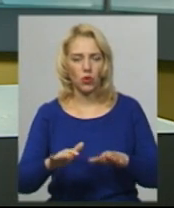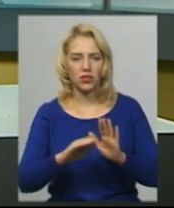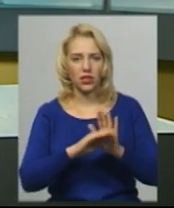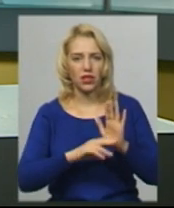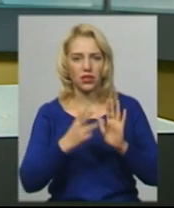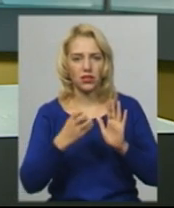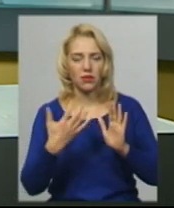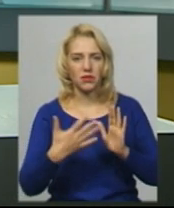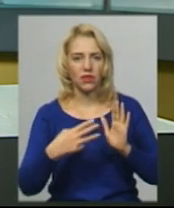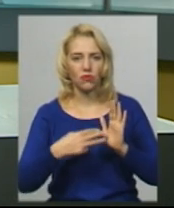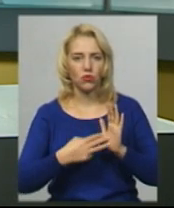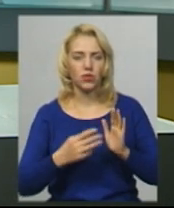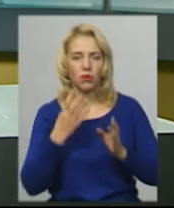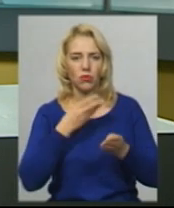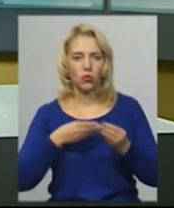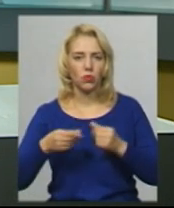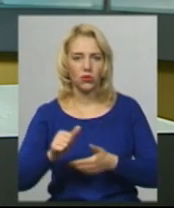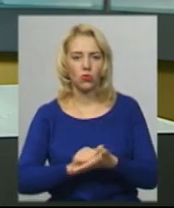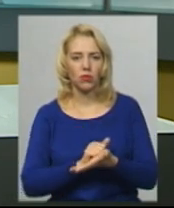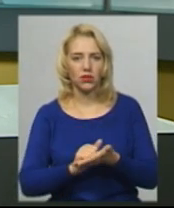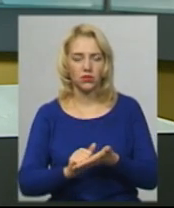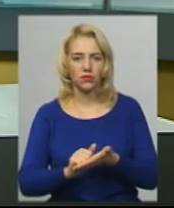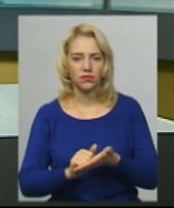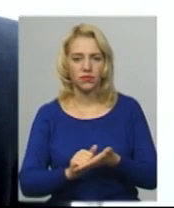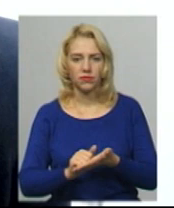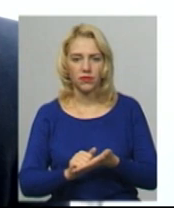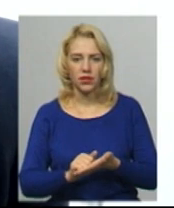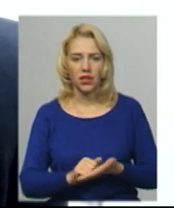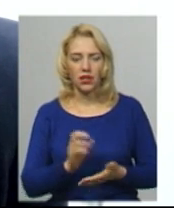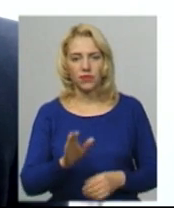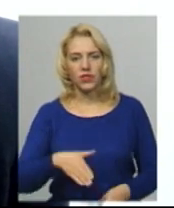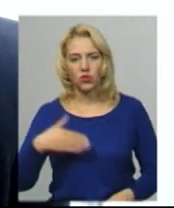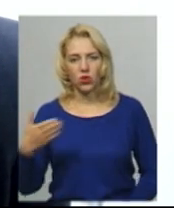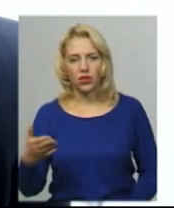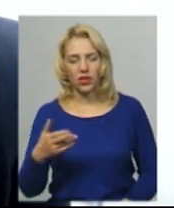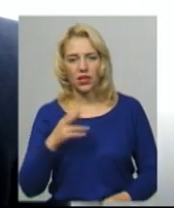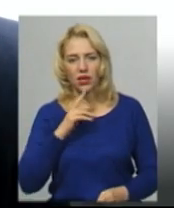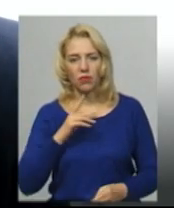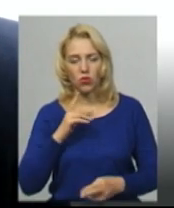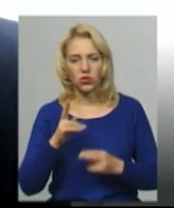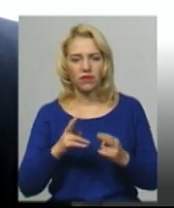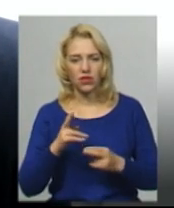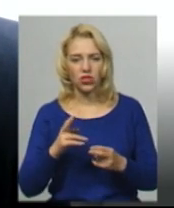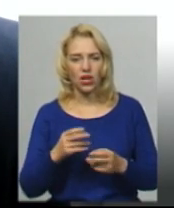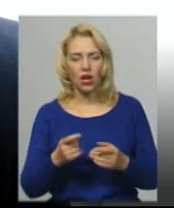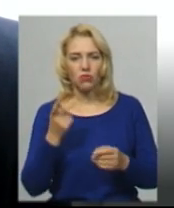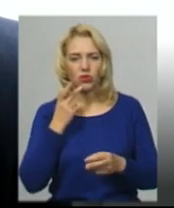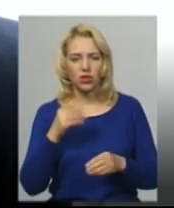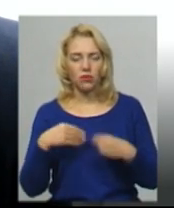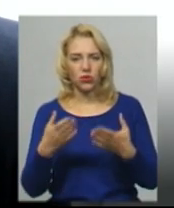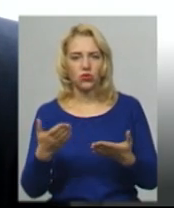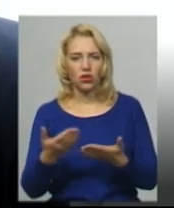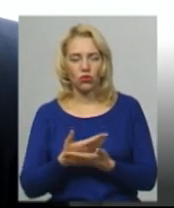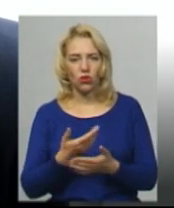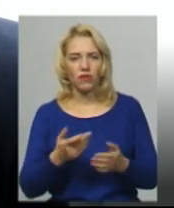358 «Підробка документів». Зі сторони позивача постійно подаються нові клопотання, з